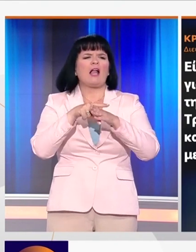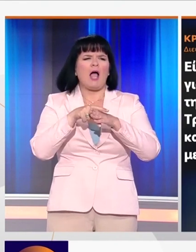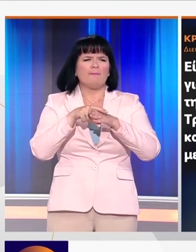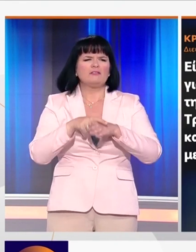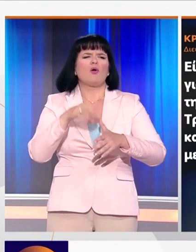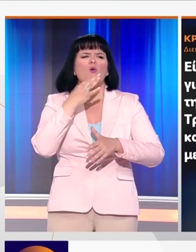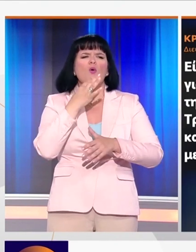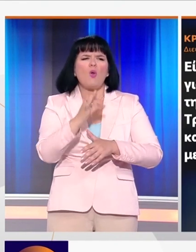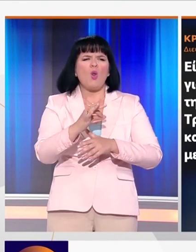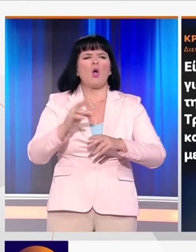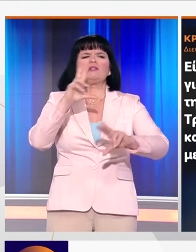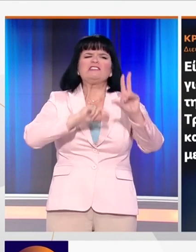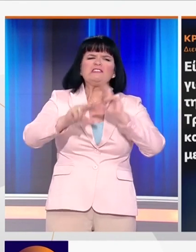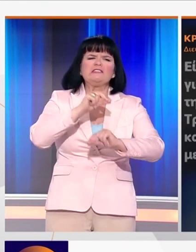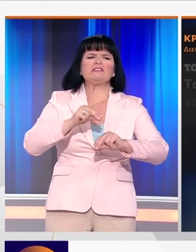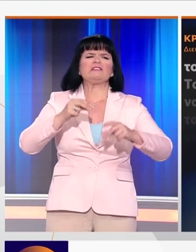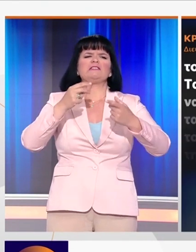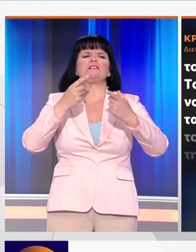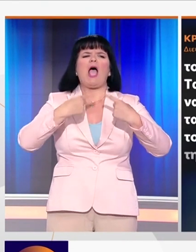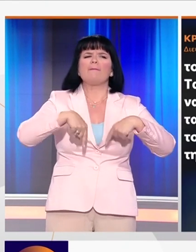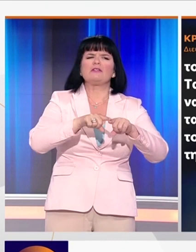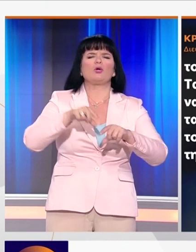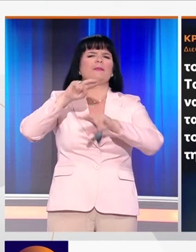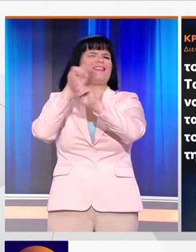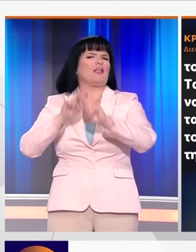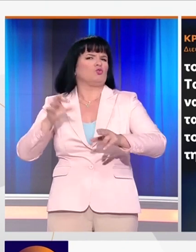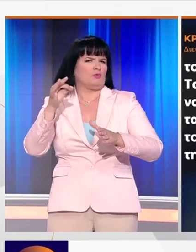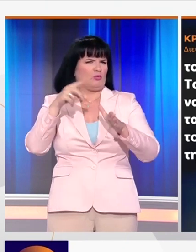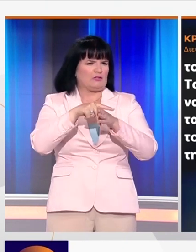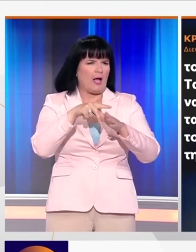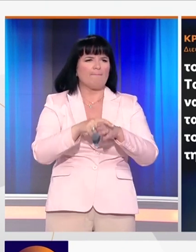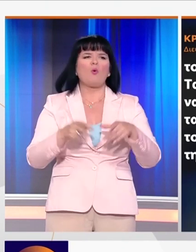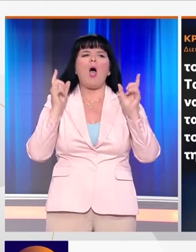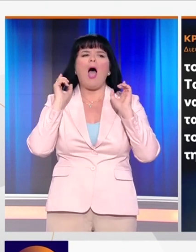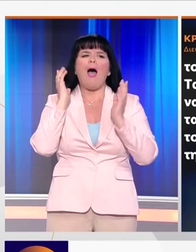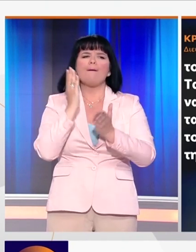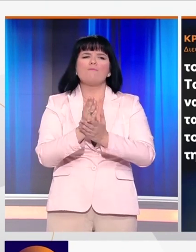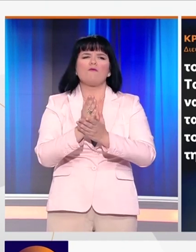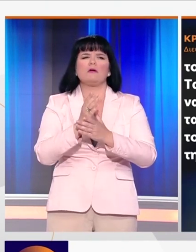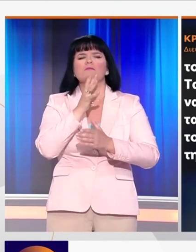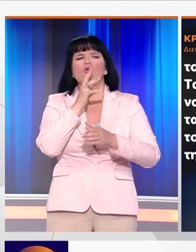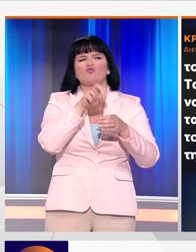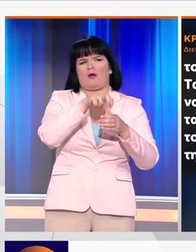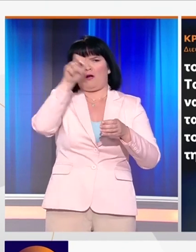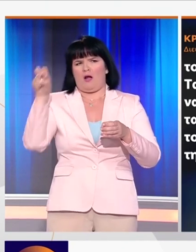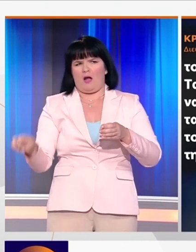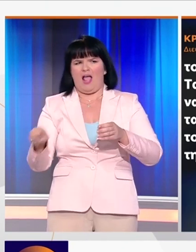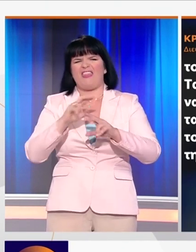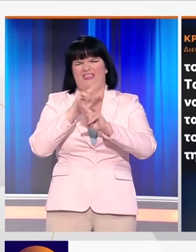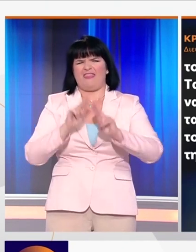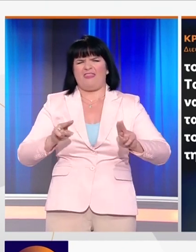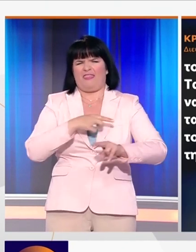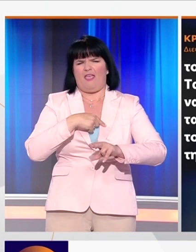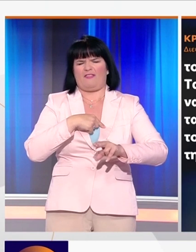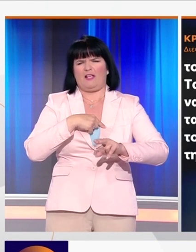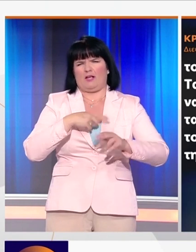Μετά από αυτό και μετά από συζήτηση με την Επιτροπή Ειθικής του Διεθνούς Νομισματικού Ταμείου, αποφάσισα να απομακρυνθώ προσωρινά από τα καθήκοντά μου ως διευθύνδρια του